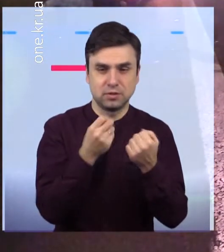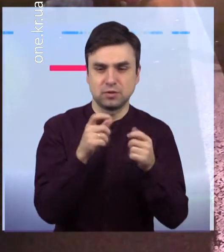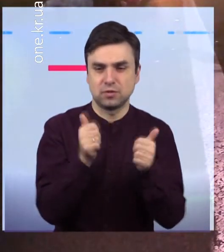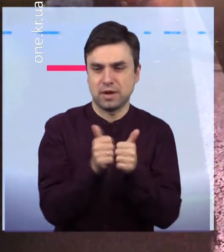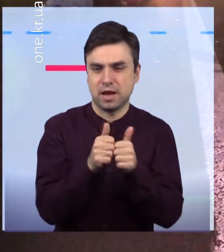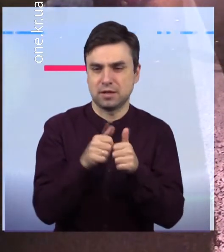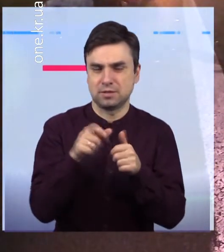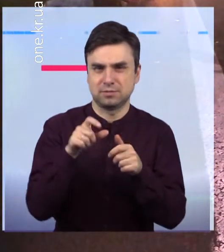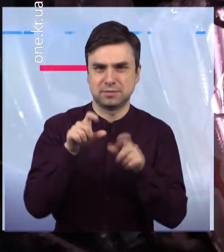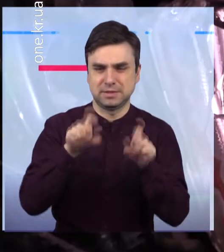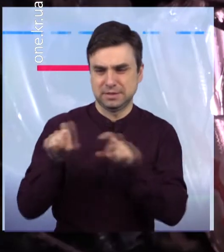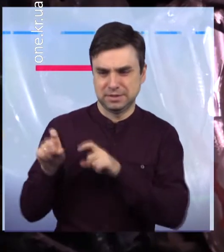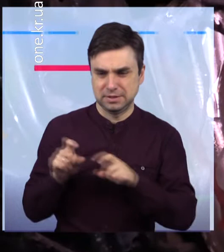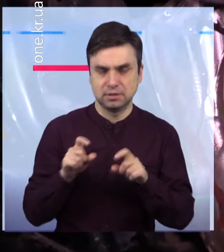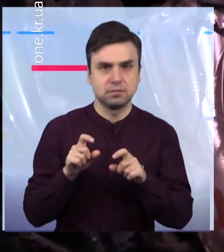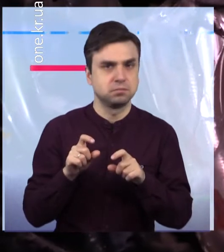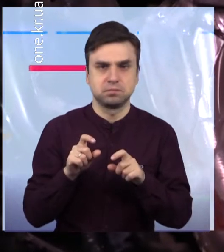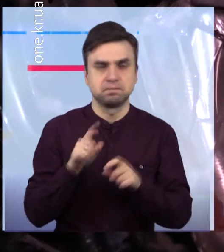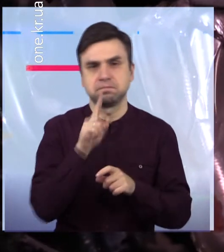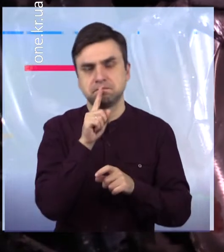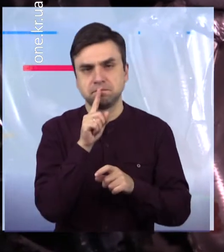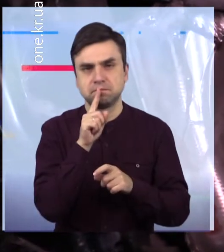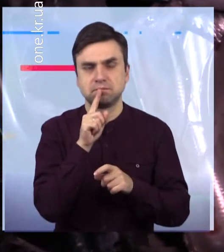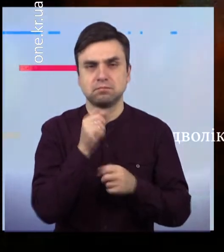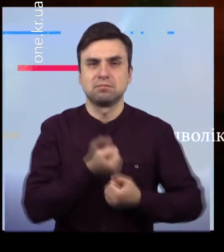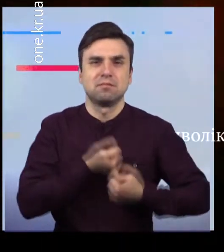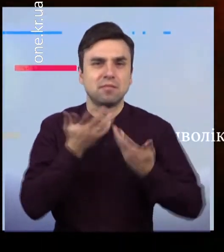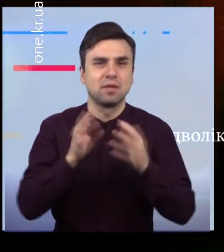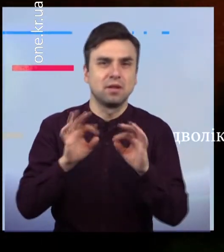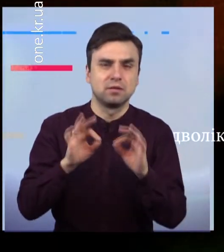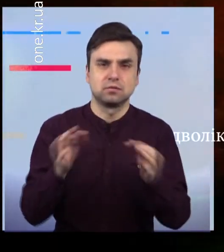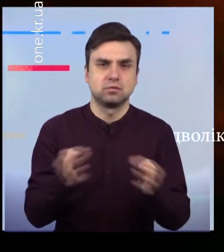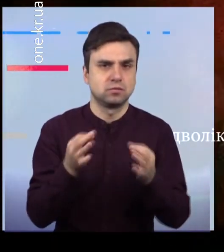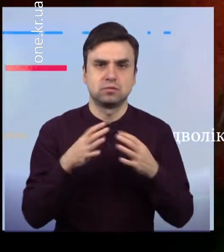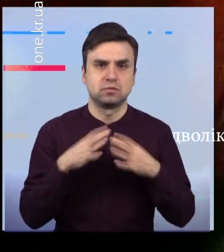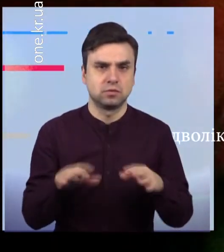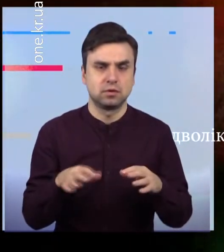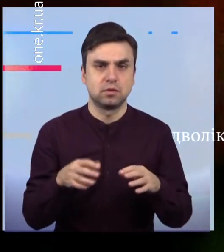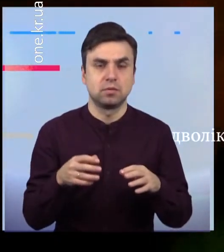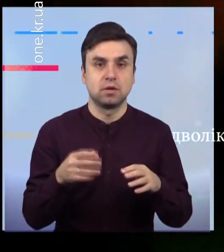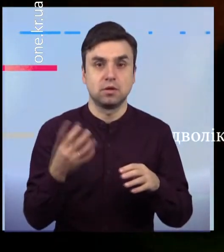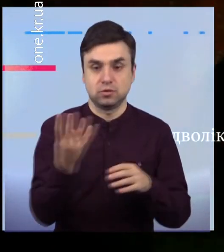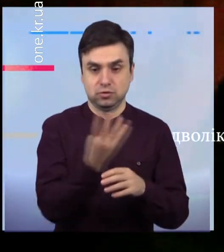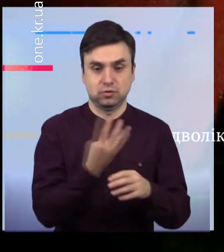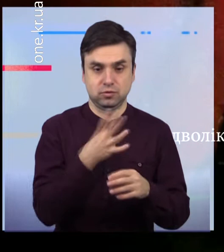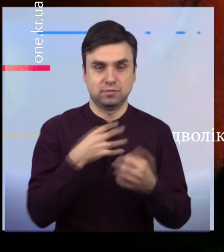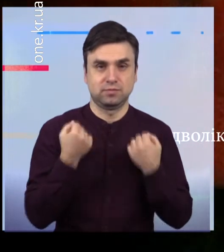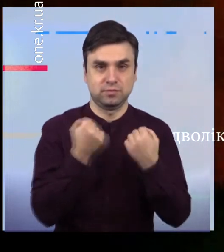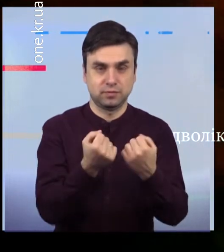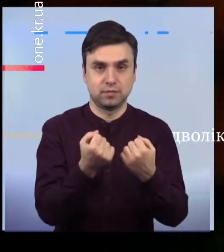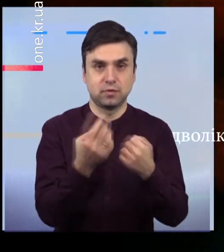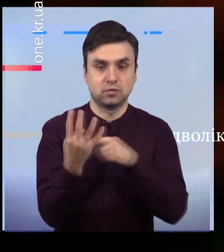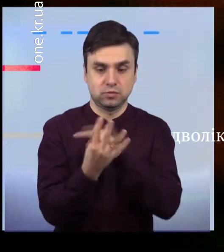пасажирів каже, все сталося аж занадто неочікувано В'їхали, я